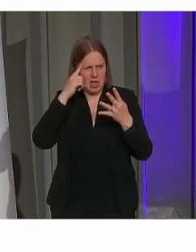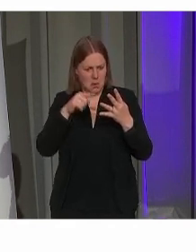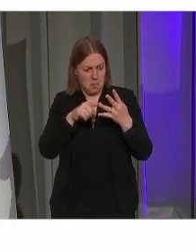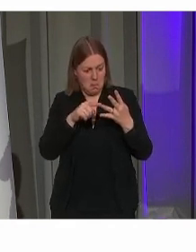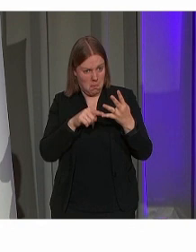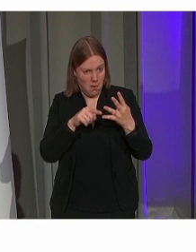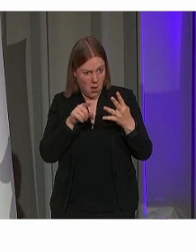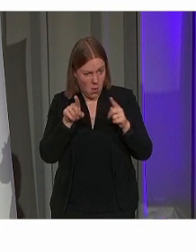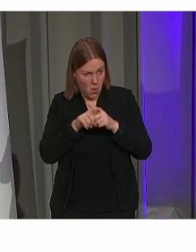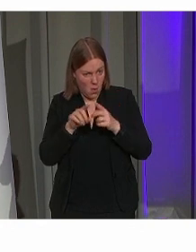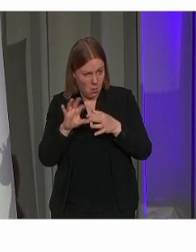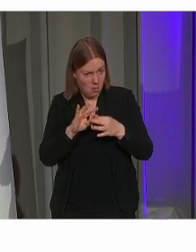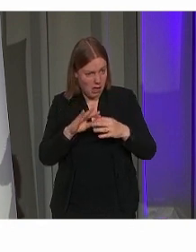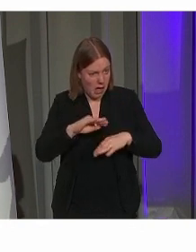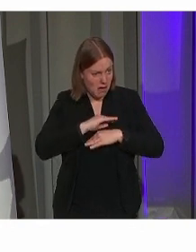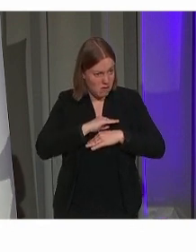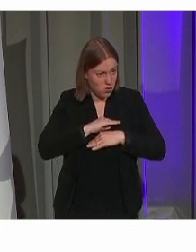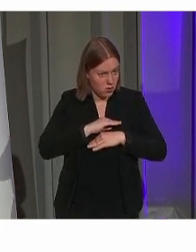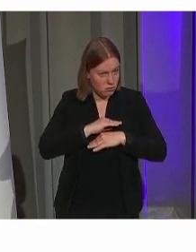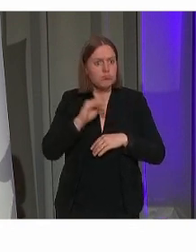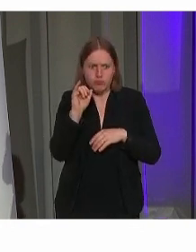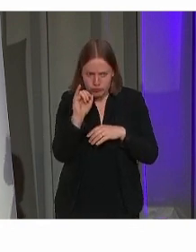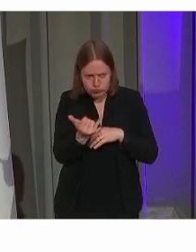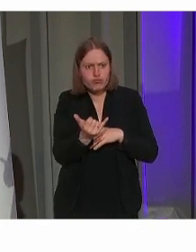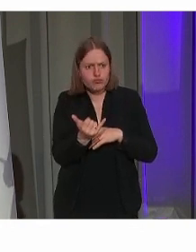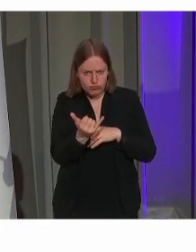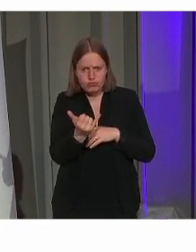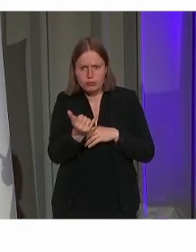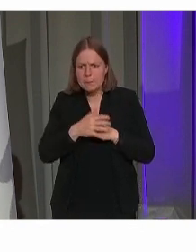gaat dit nu ook over erfgoed? Maar het antwoord is ja.